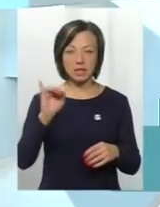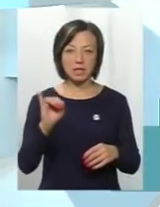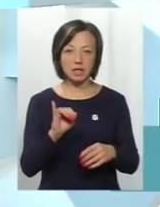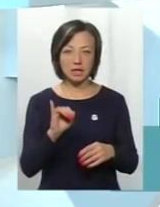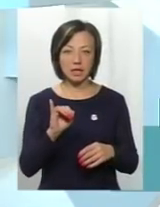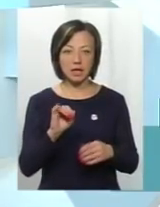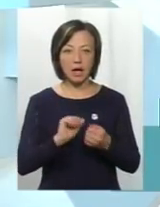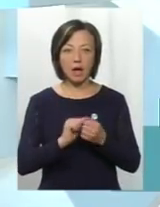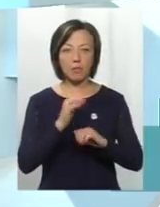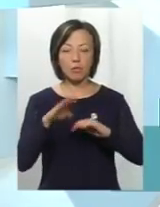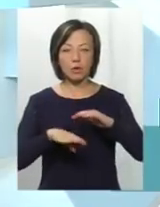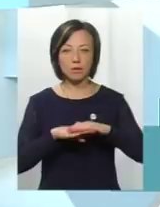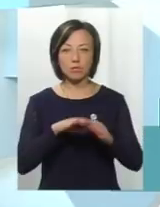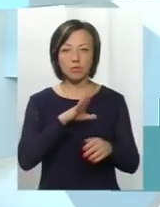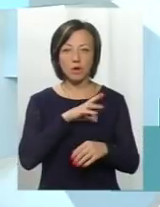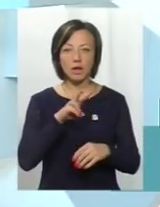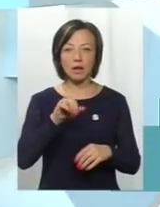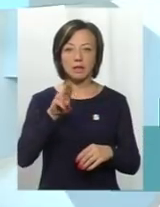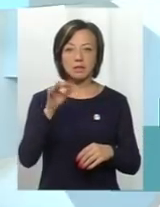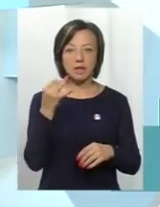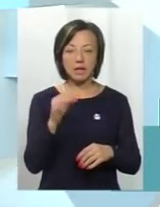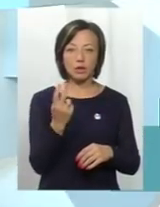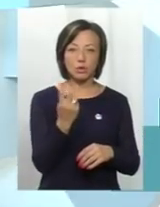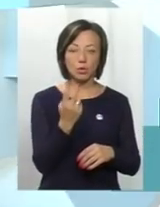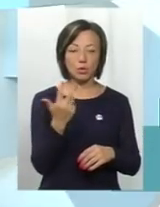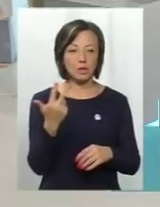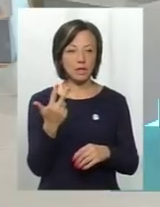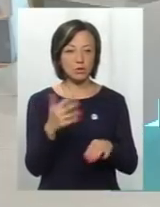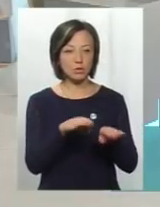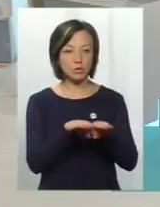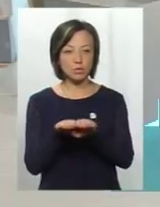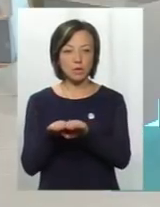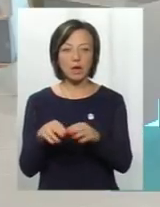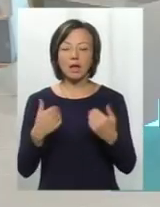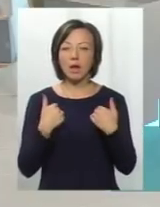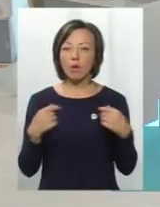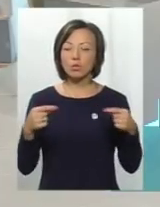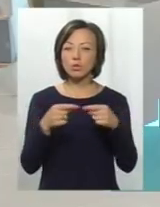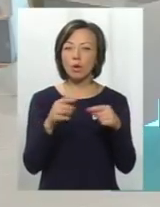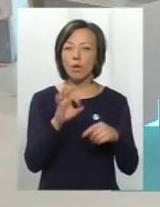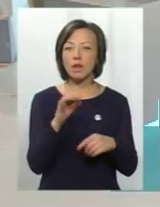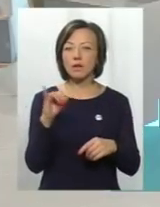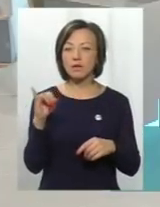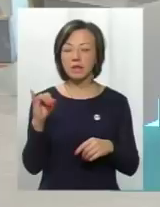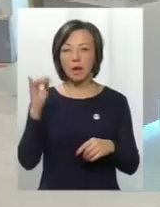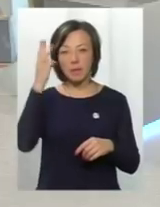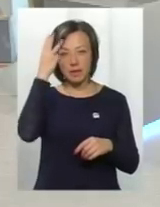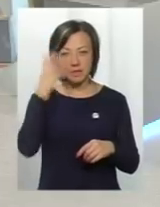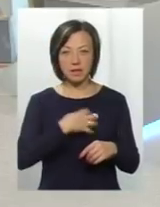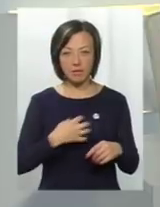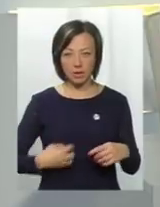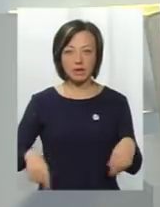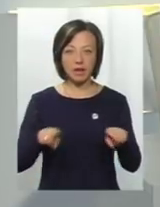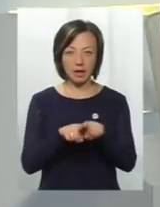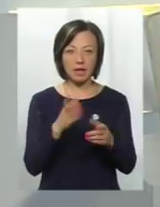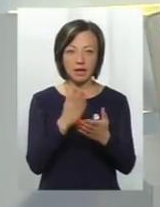Кам'янець-Подільський, були ліцеями другого, третього ступенів. А я уточню Олежа Івановичу, а от Славуцький і Хмельницький, вони ж таки і